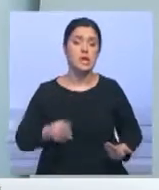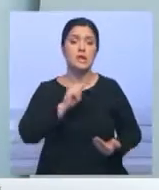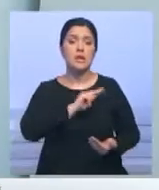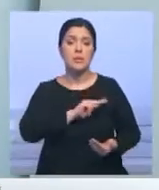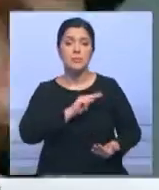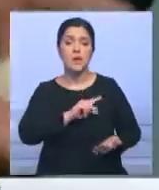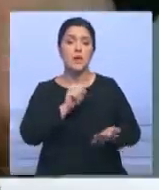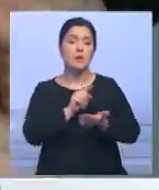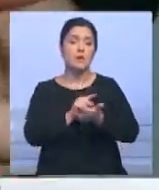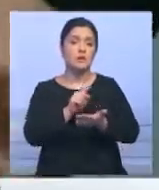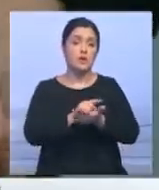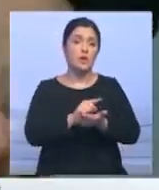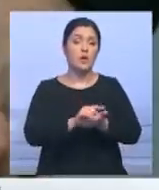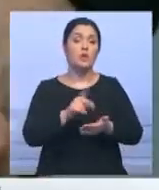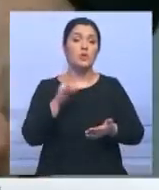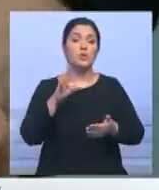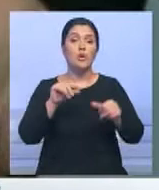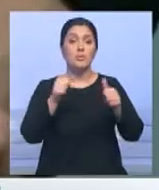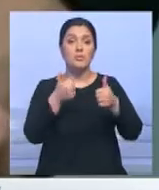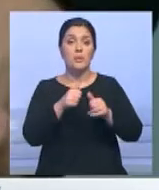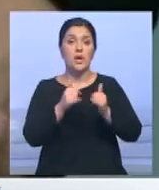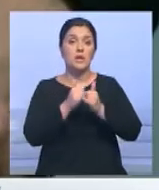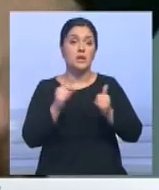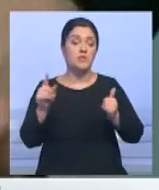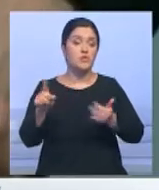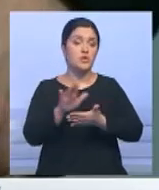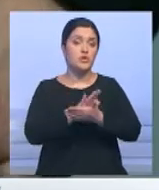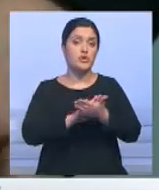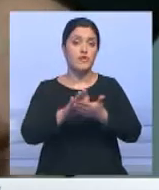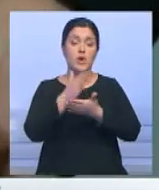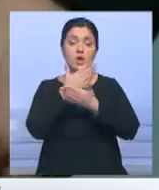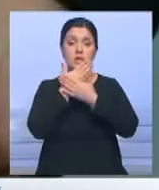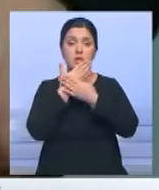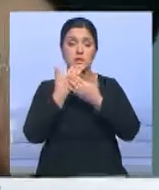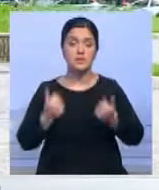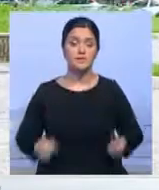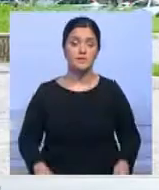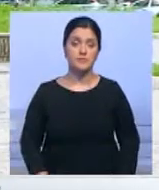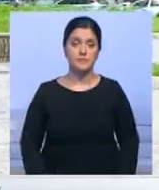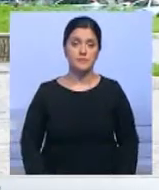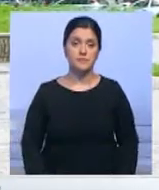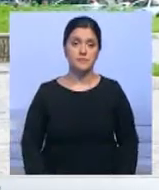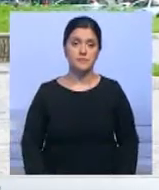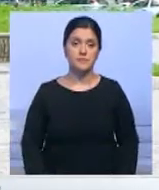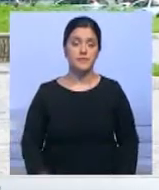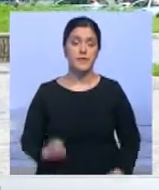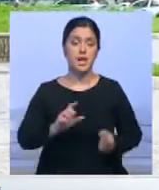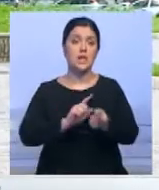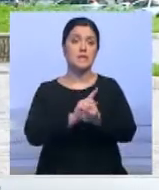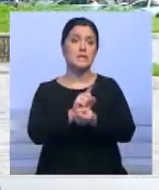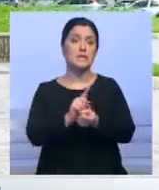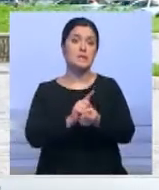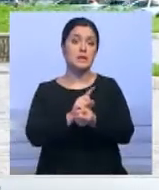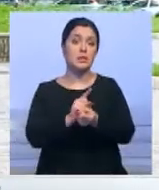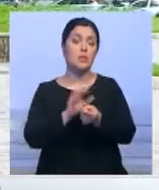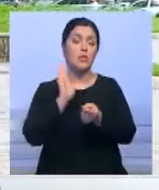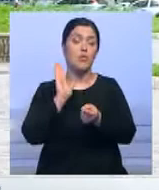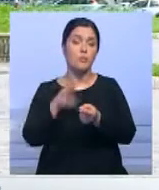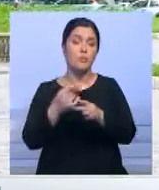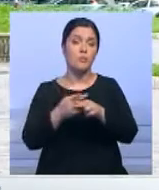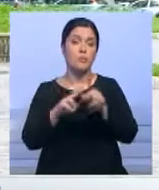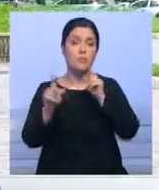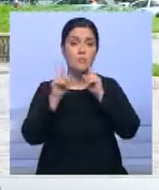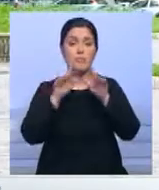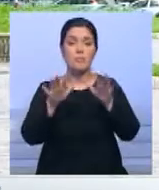налогами, но альтернативной модели развития, например, они не предлагают. Никто этого не делает. Как изменится расстановка политических сил в